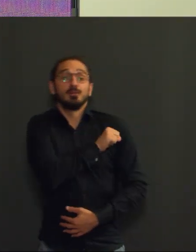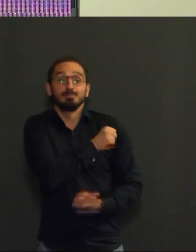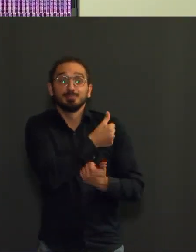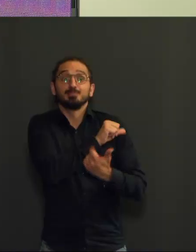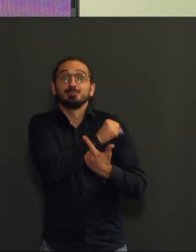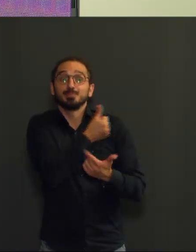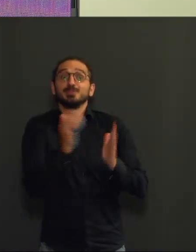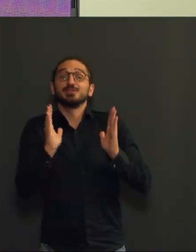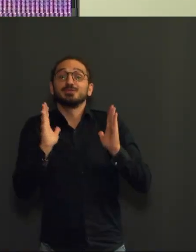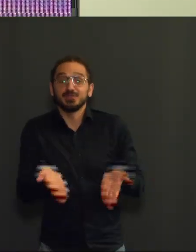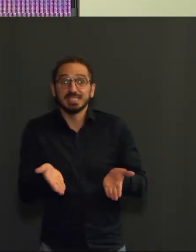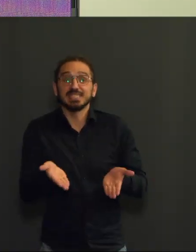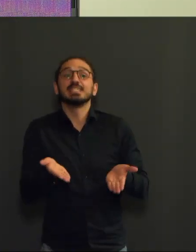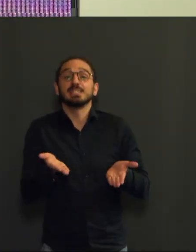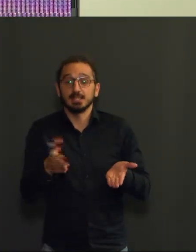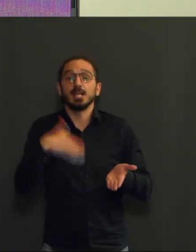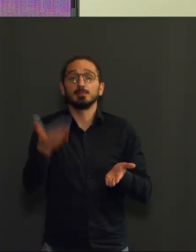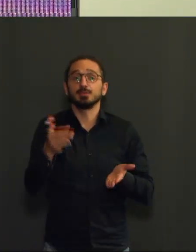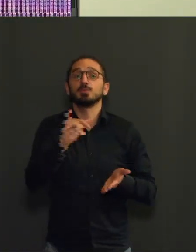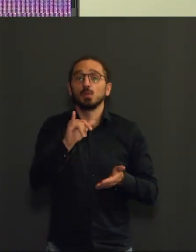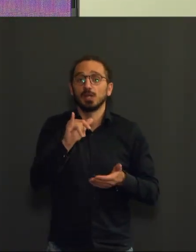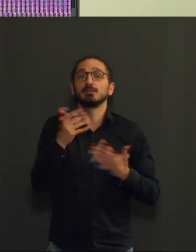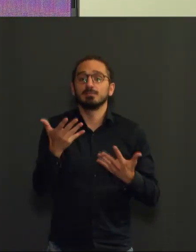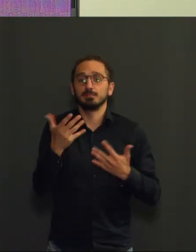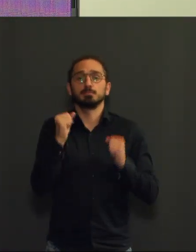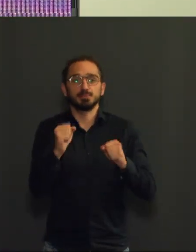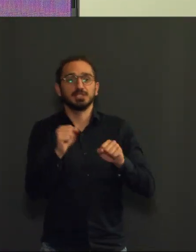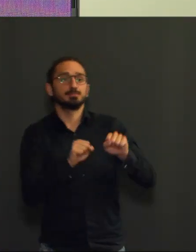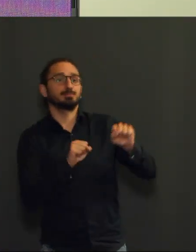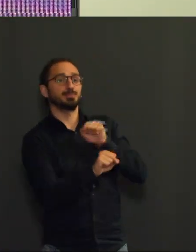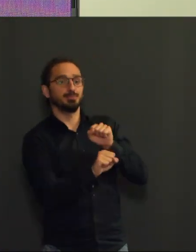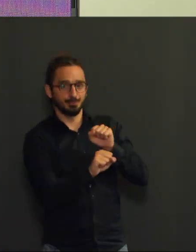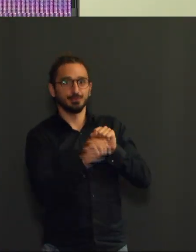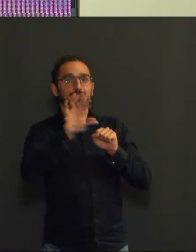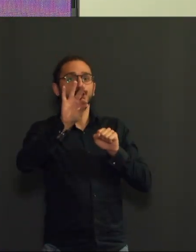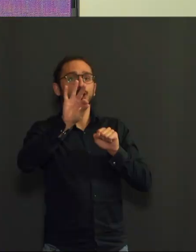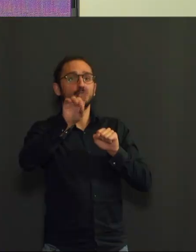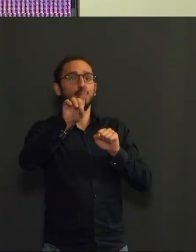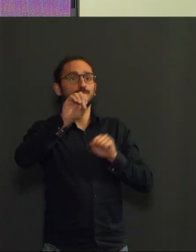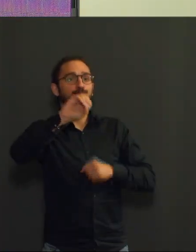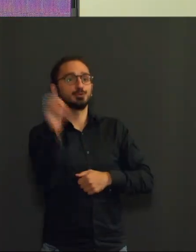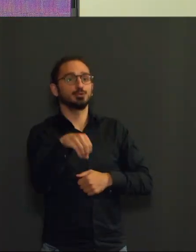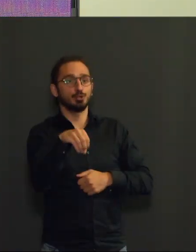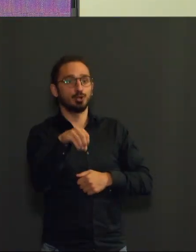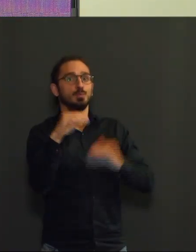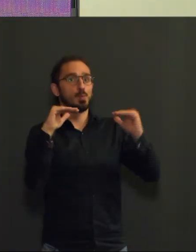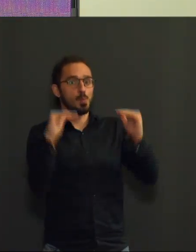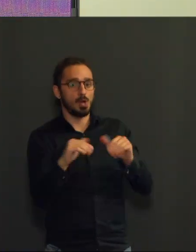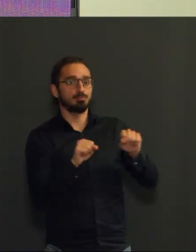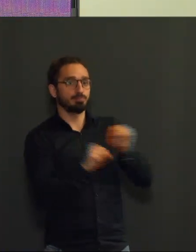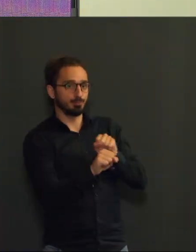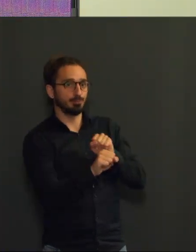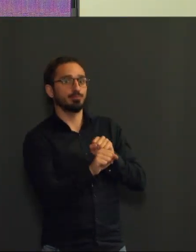% par rapport au variant anglais, mais par contre seulement de 34% par rapport au variant indien.